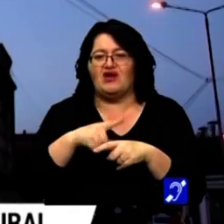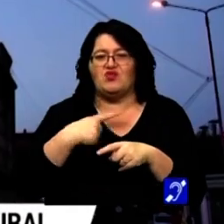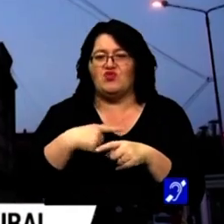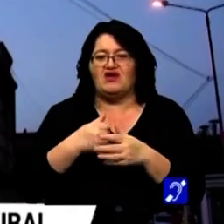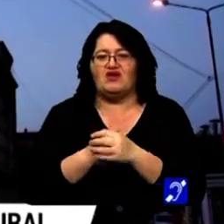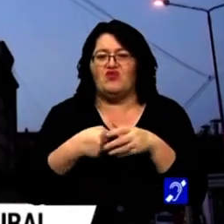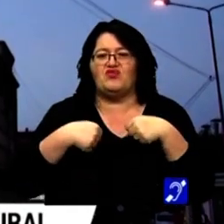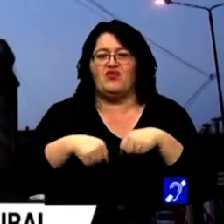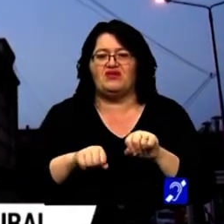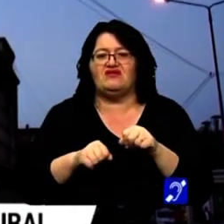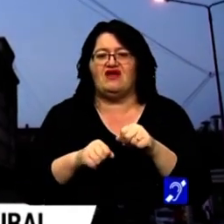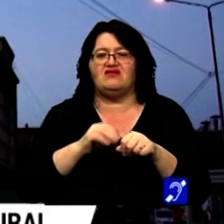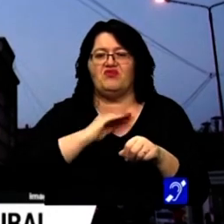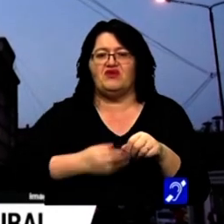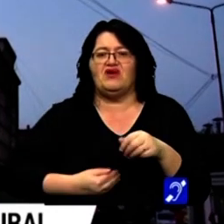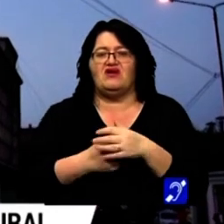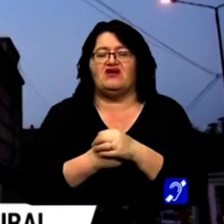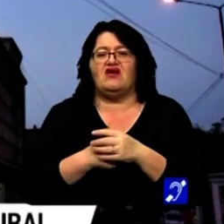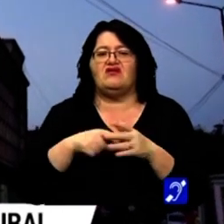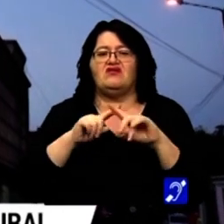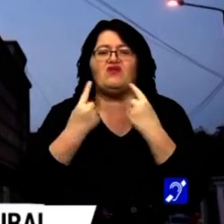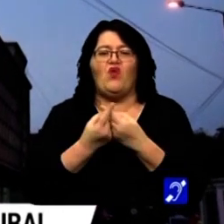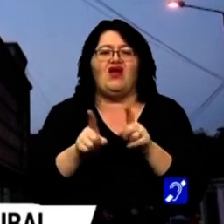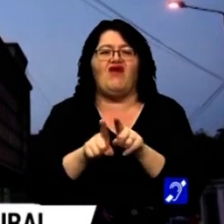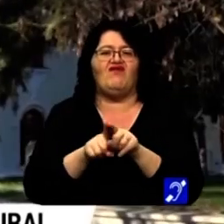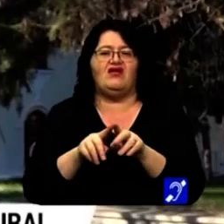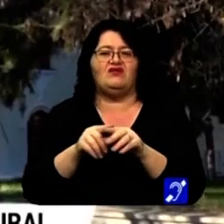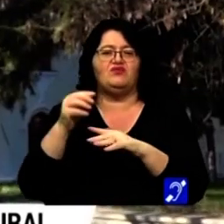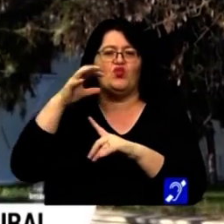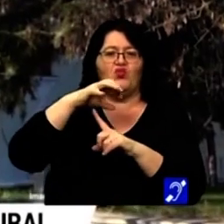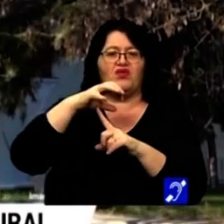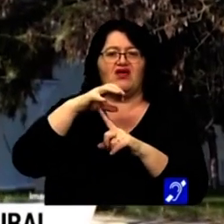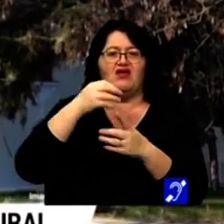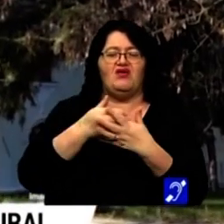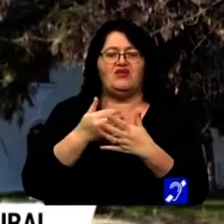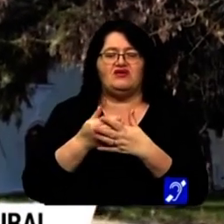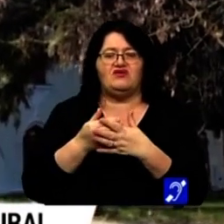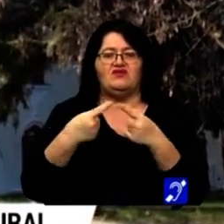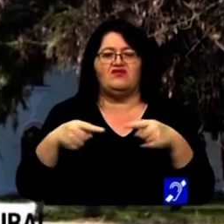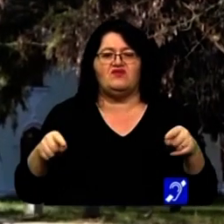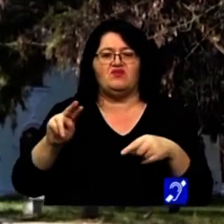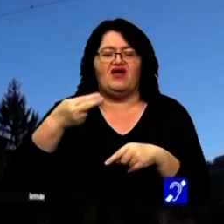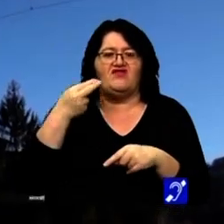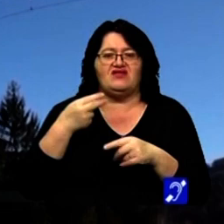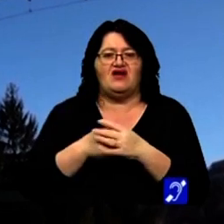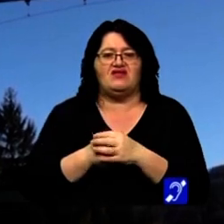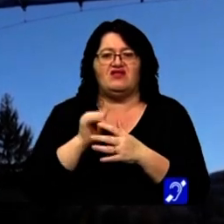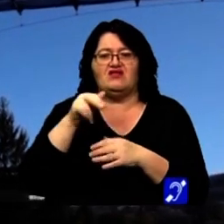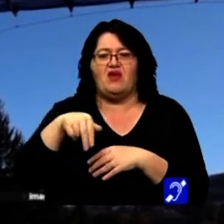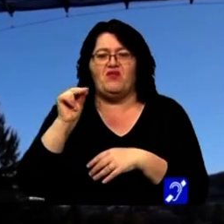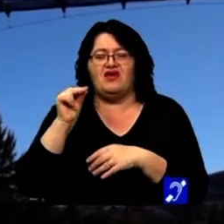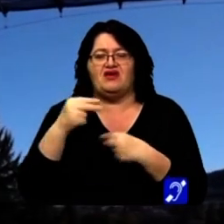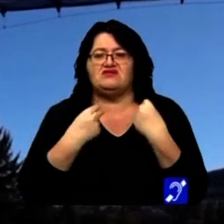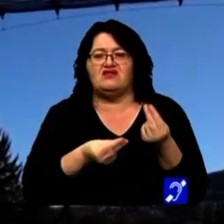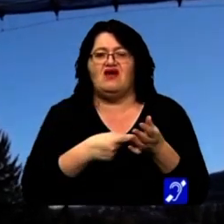neapărat proprietatea primăriei. Noi am fost așa un fel de umbrelă, am invitat INP-ul să